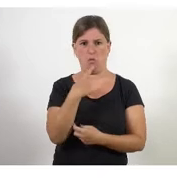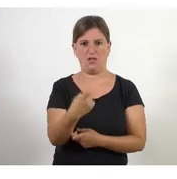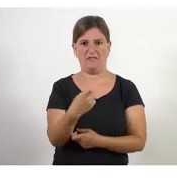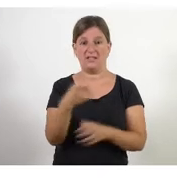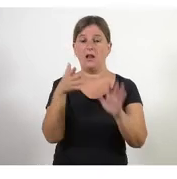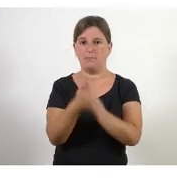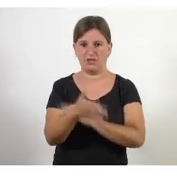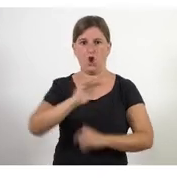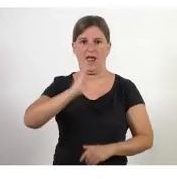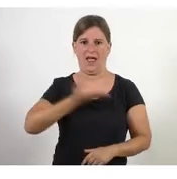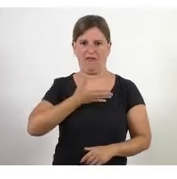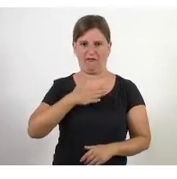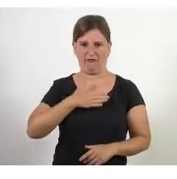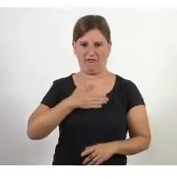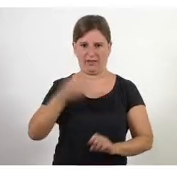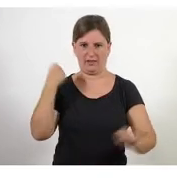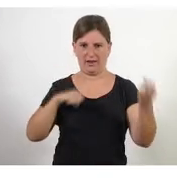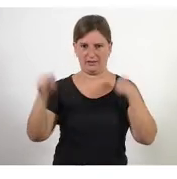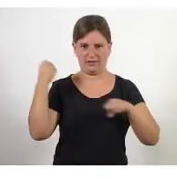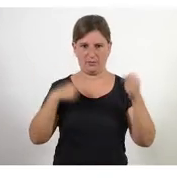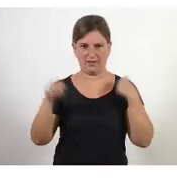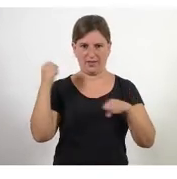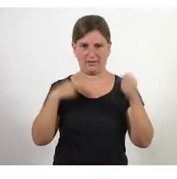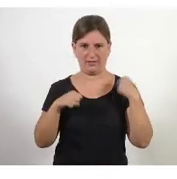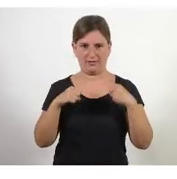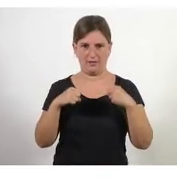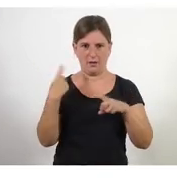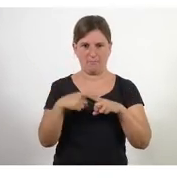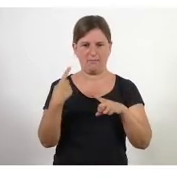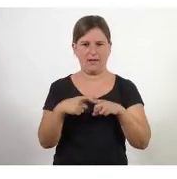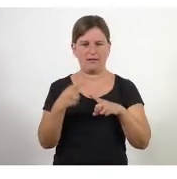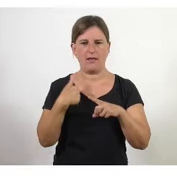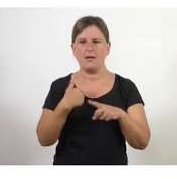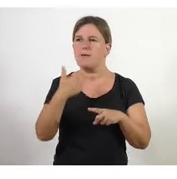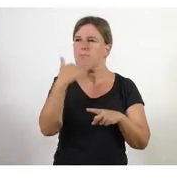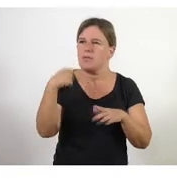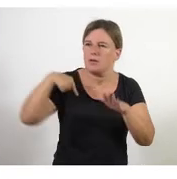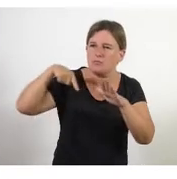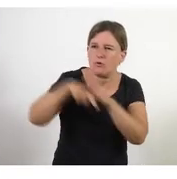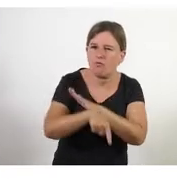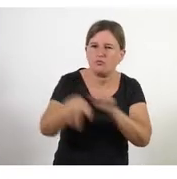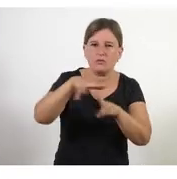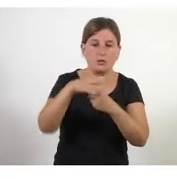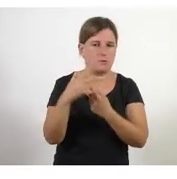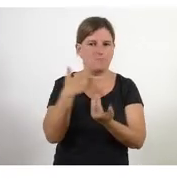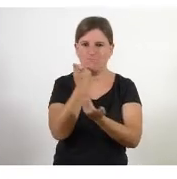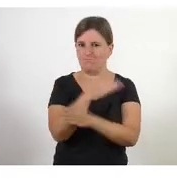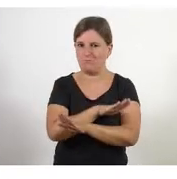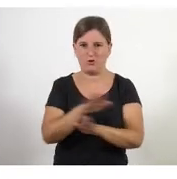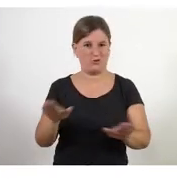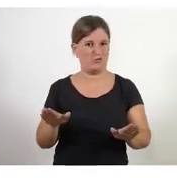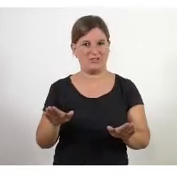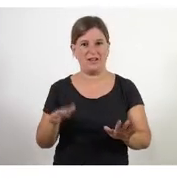impacte sobre la nostra activitat el fet de no poder saber exactament què hi ha llavors tindre clar que estem en un